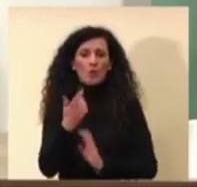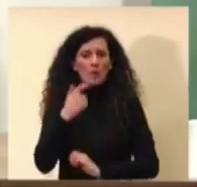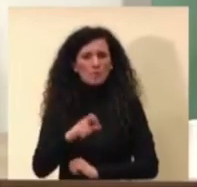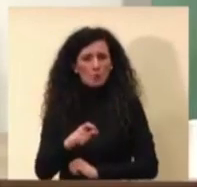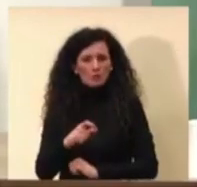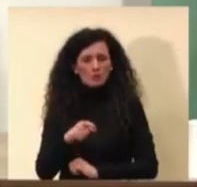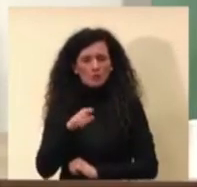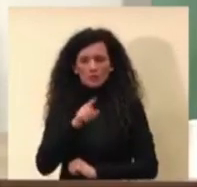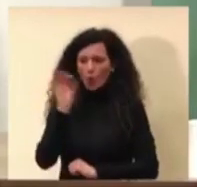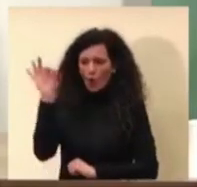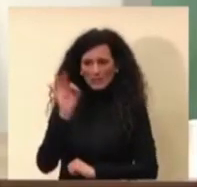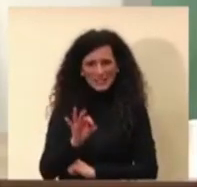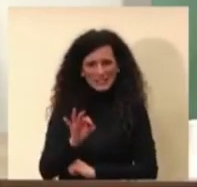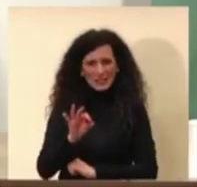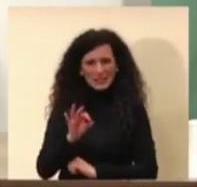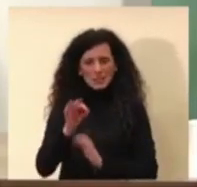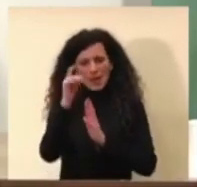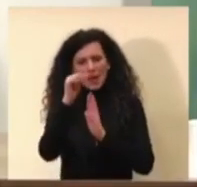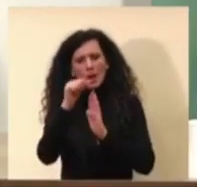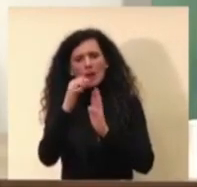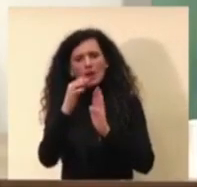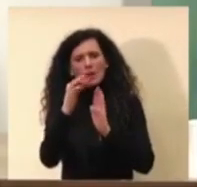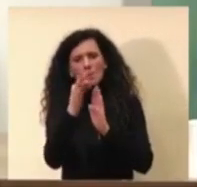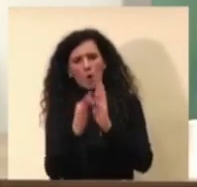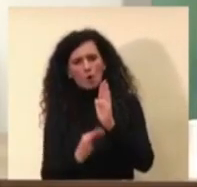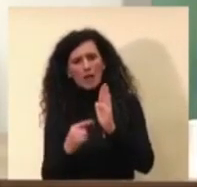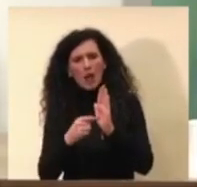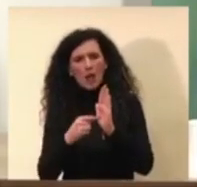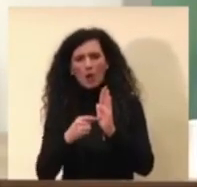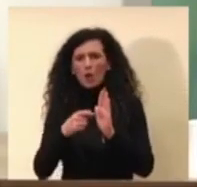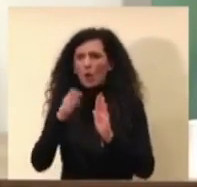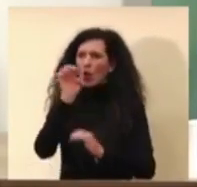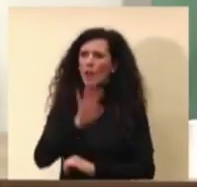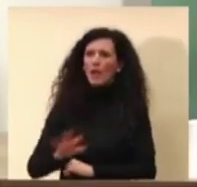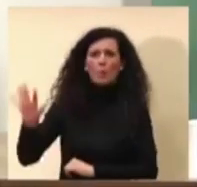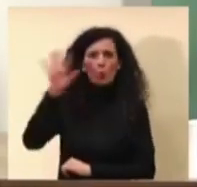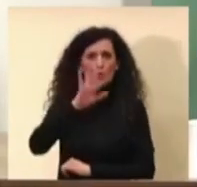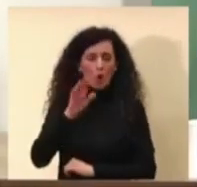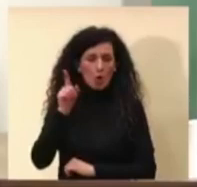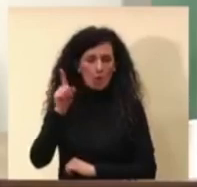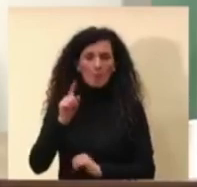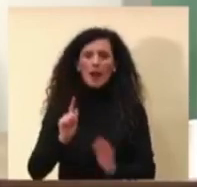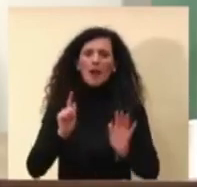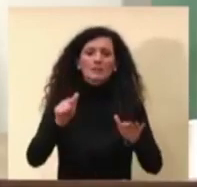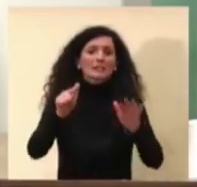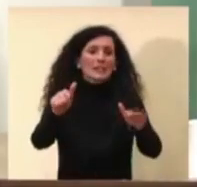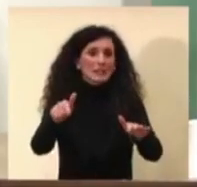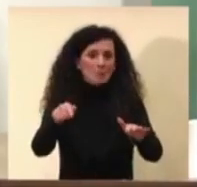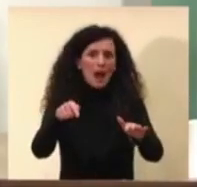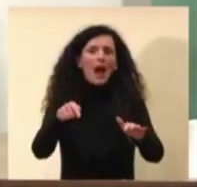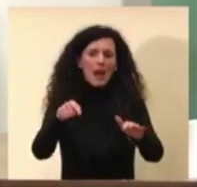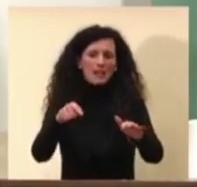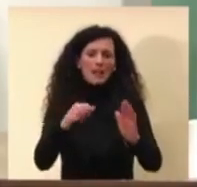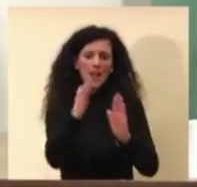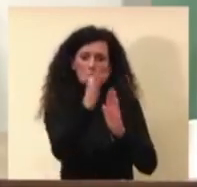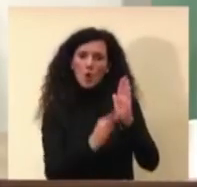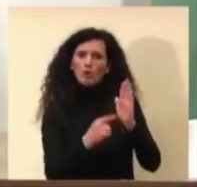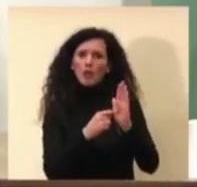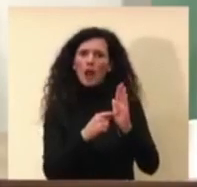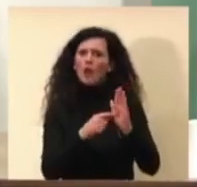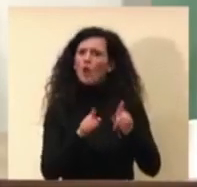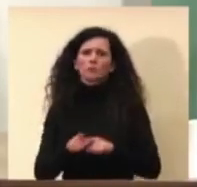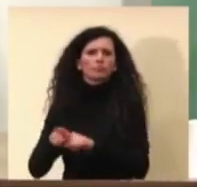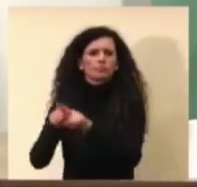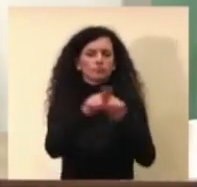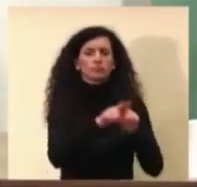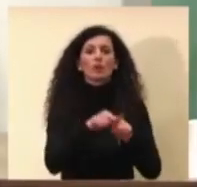stime i modelli dei paesi europei diventerà nelle prossime settimane progressivamente quella dominante non crei quelle